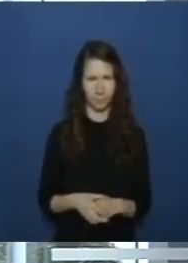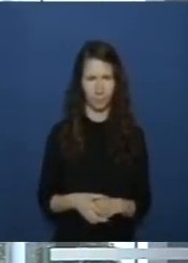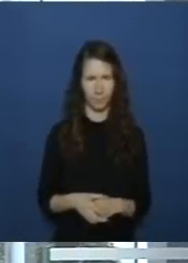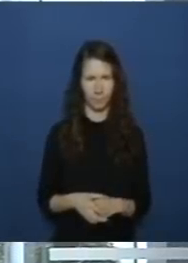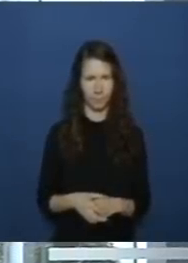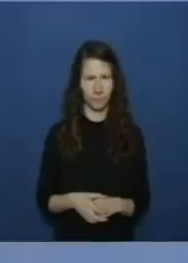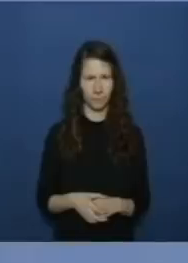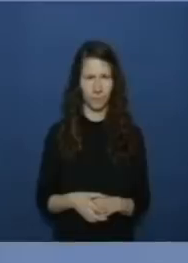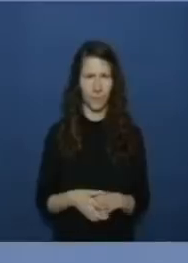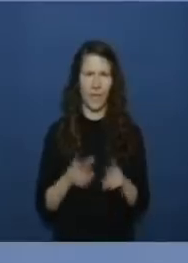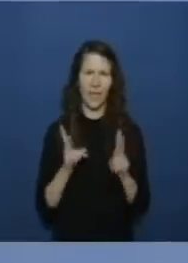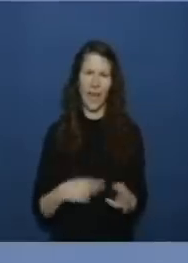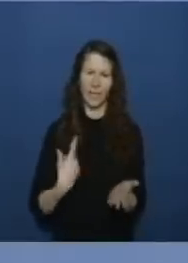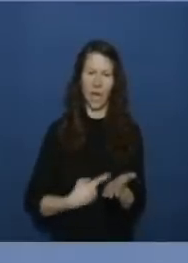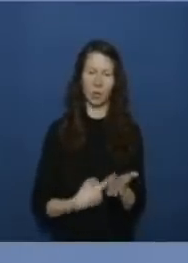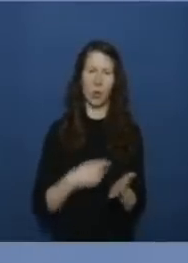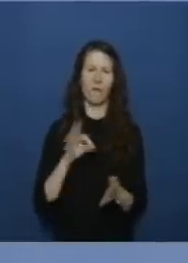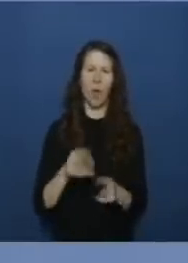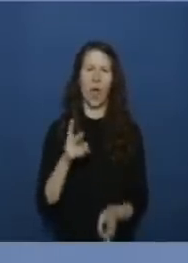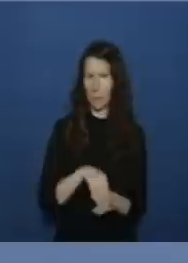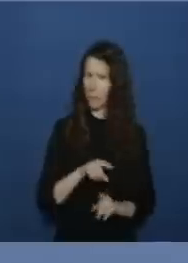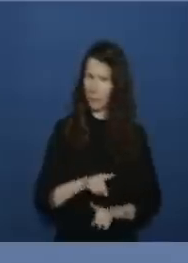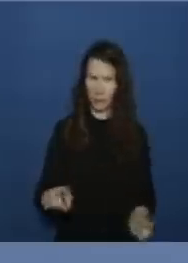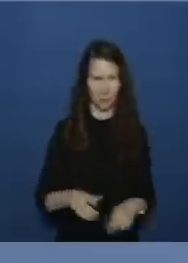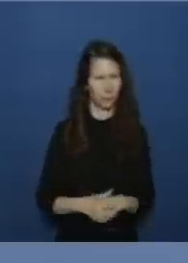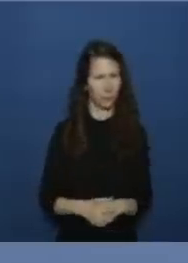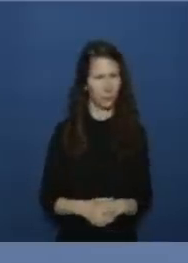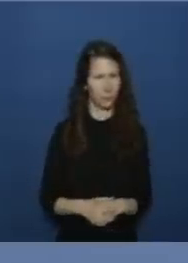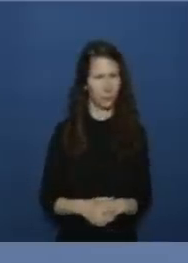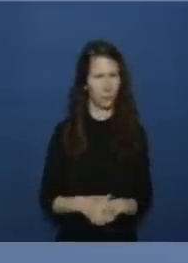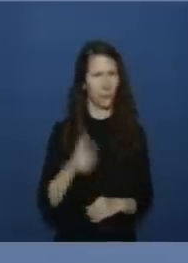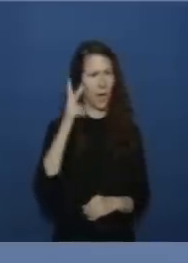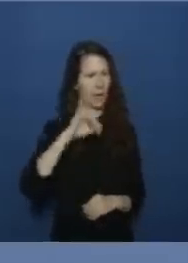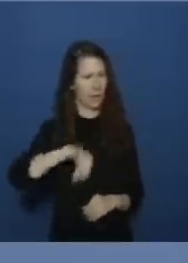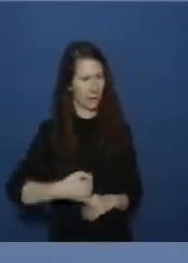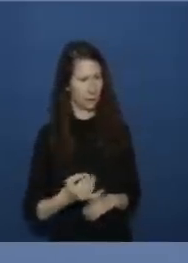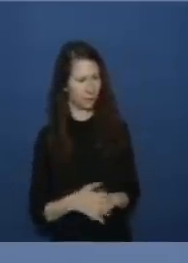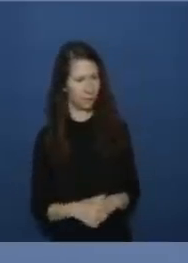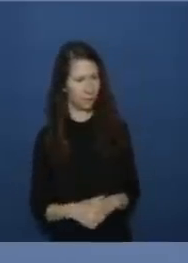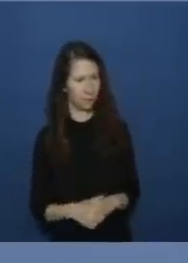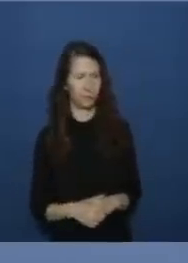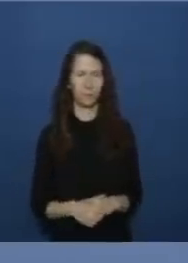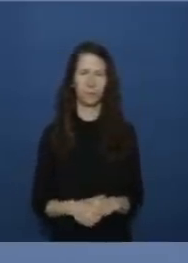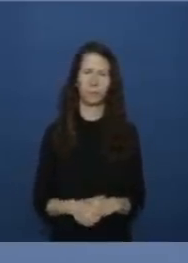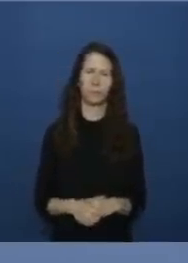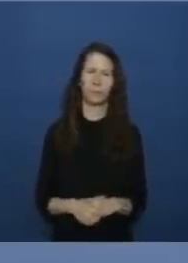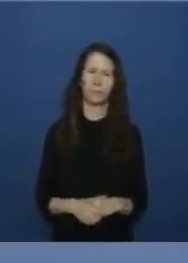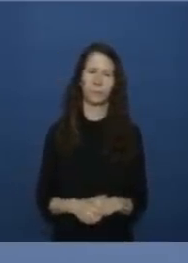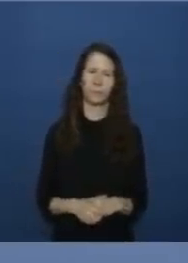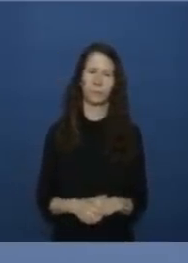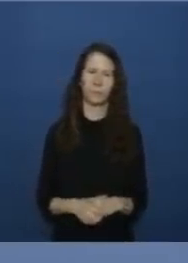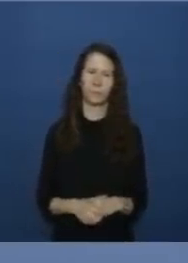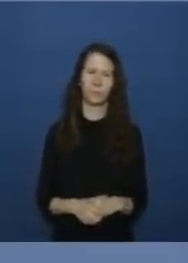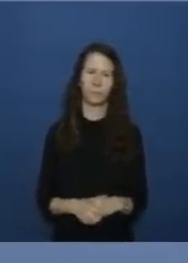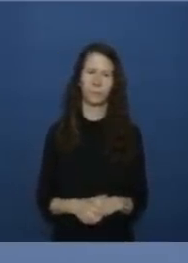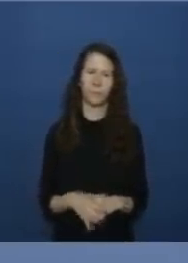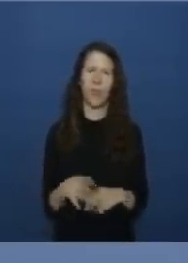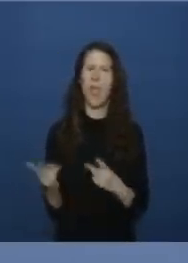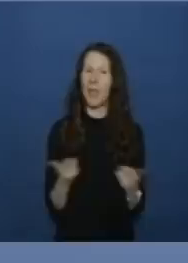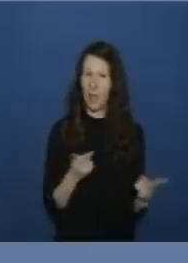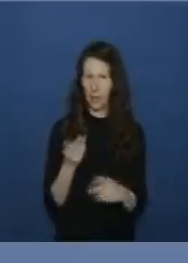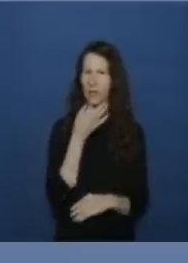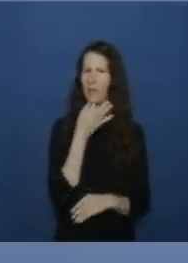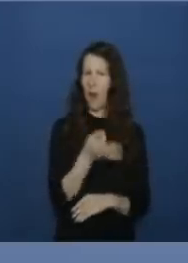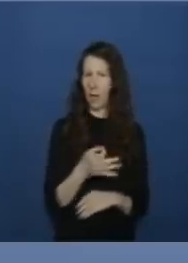rechtliche ansprüche auf entschädigungen vom tisch eine frage geht in die gleiche